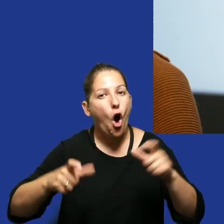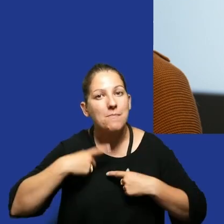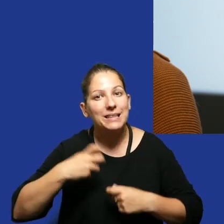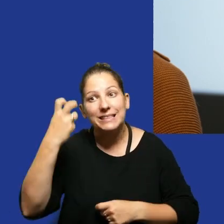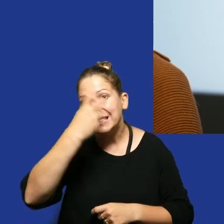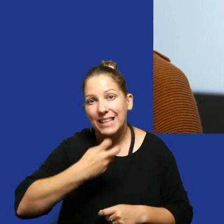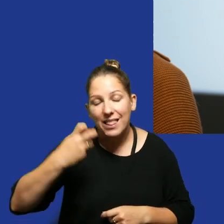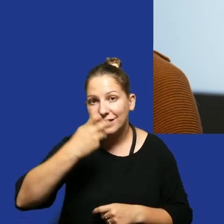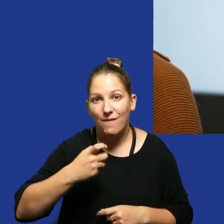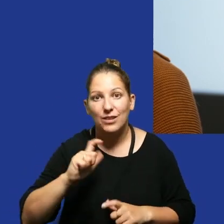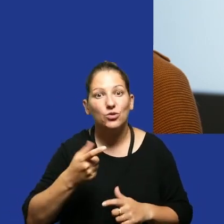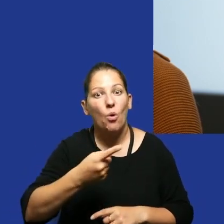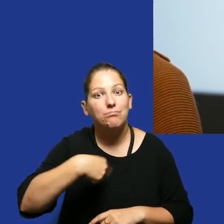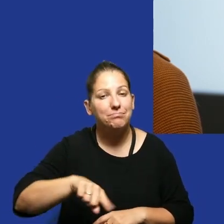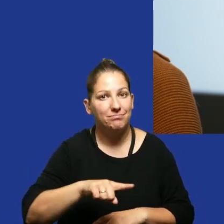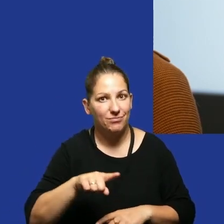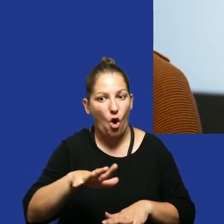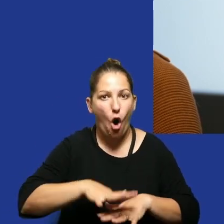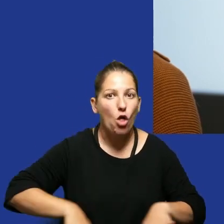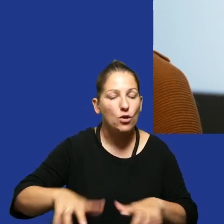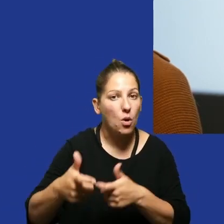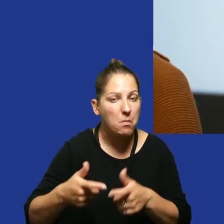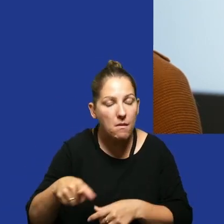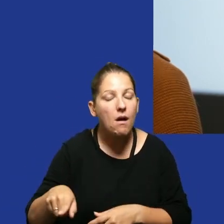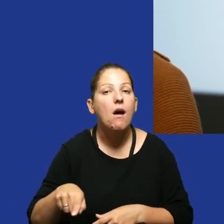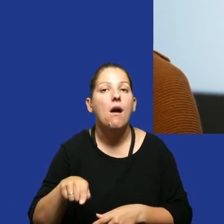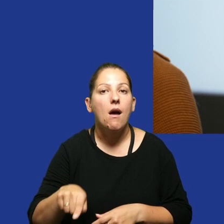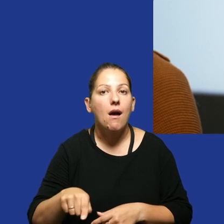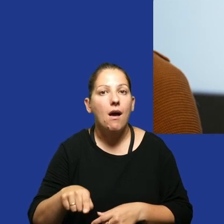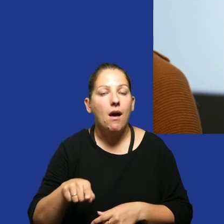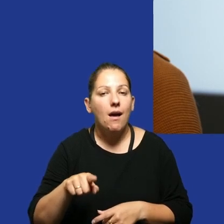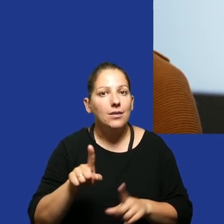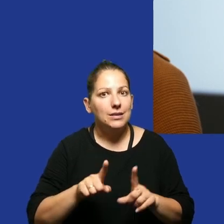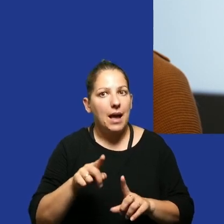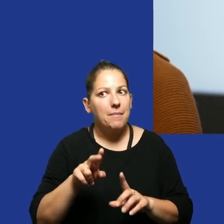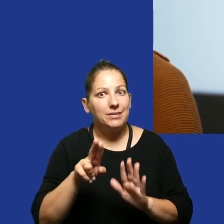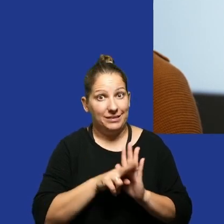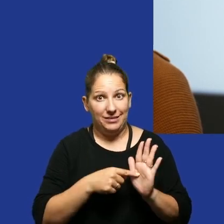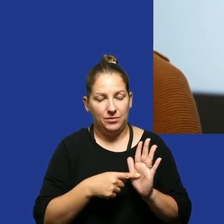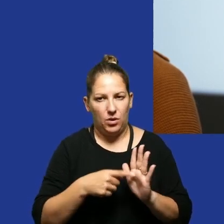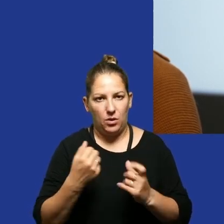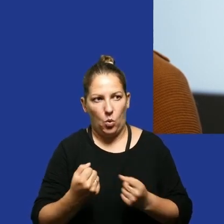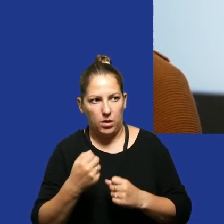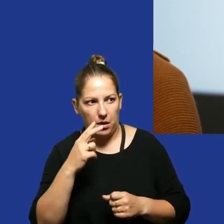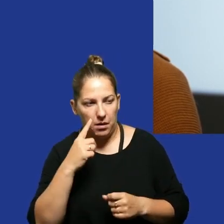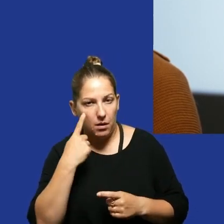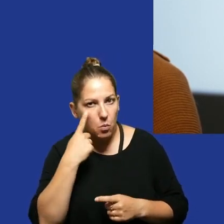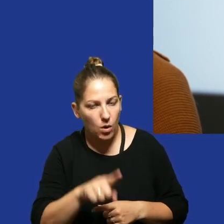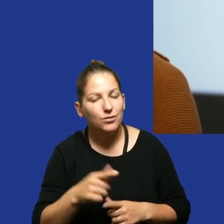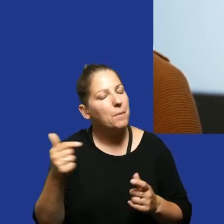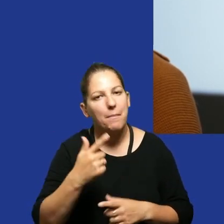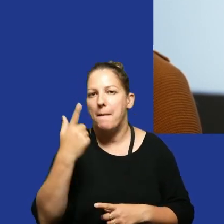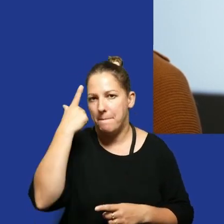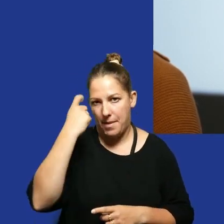zainteresowane tym, co się dzieje w ich otoczeniu, ta granica czasami jest trudna do dostrzeżenia i trzeba o niej